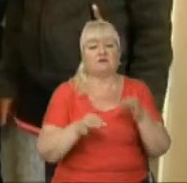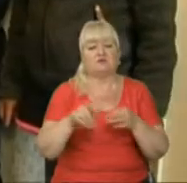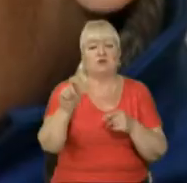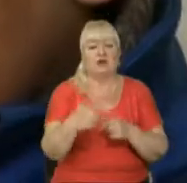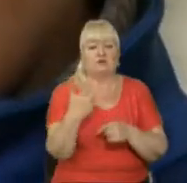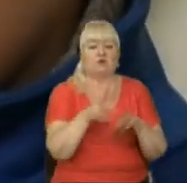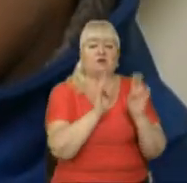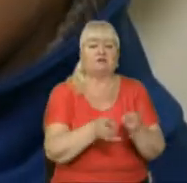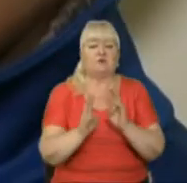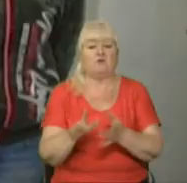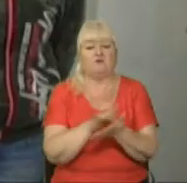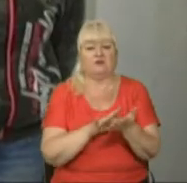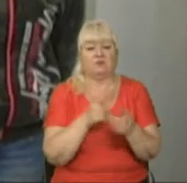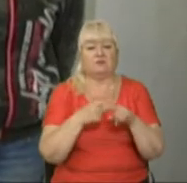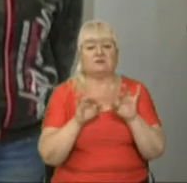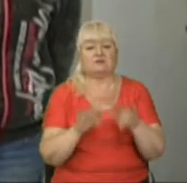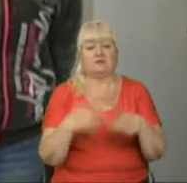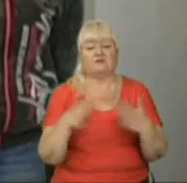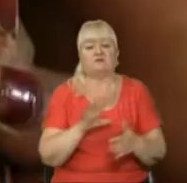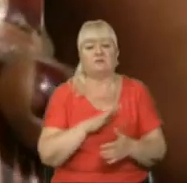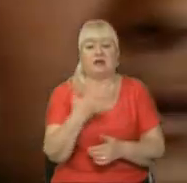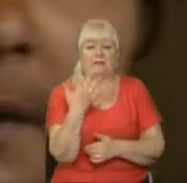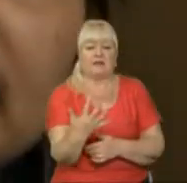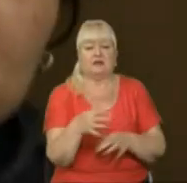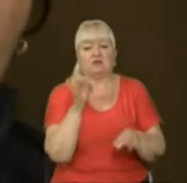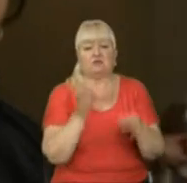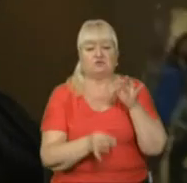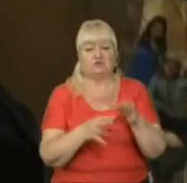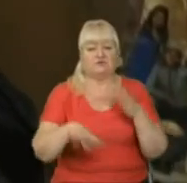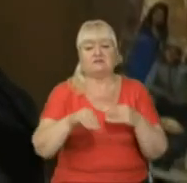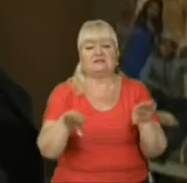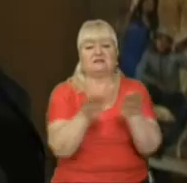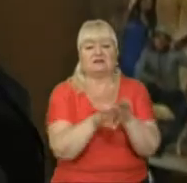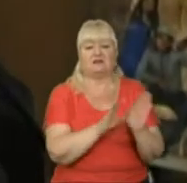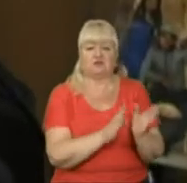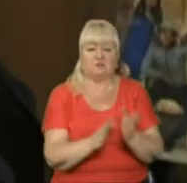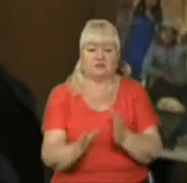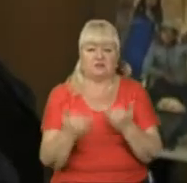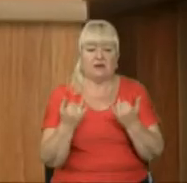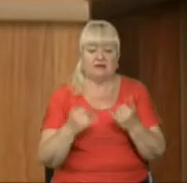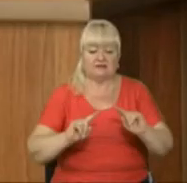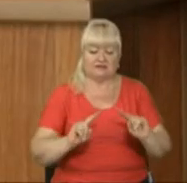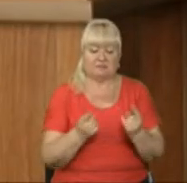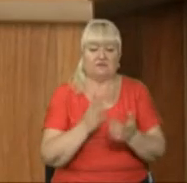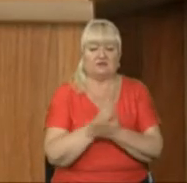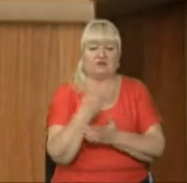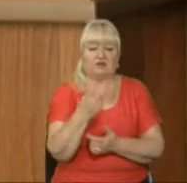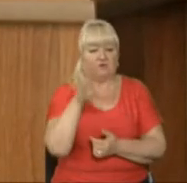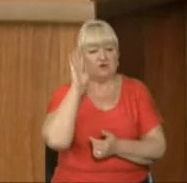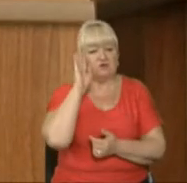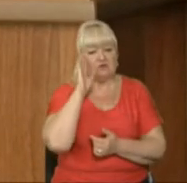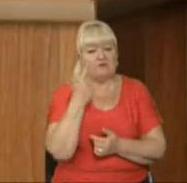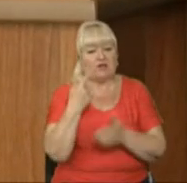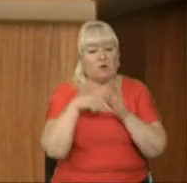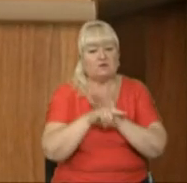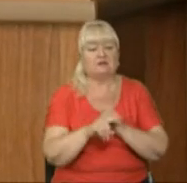травмованих ромів. По цій справі вже відбулося близько п'яти суддів, усі у закритому режимі. Зараз під вартою перебуває двоє чоловіків,